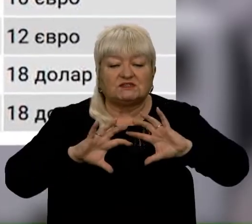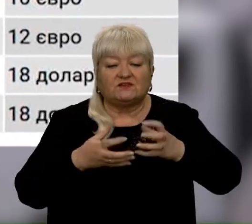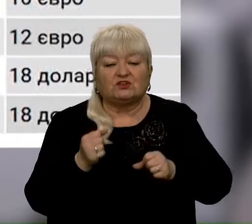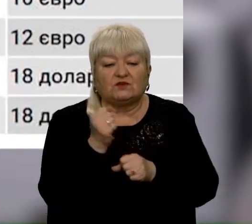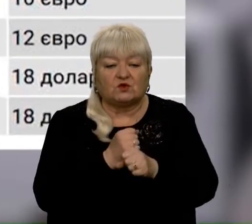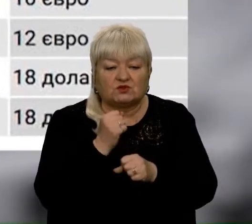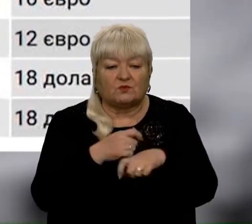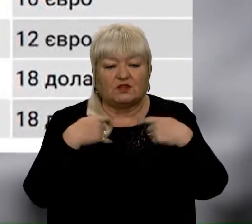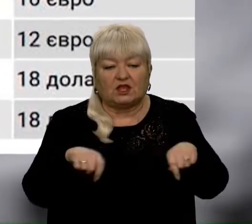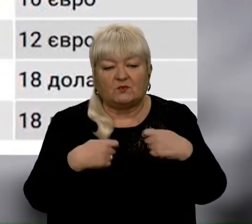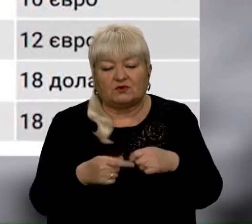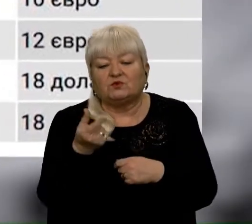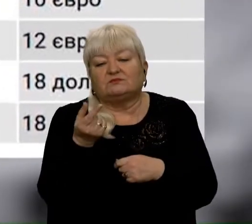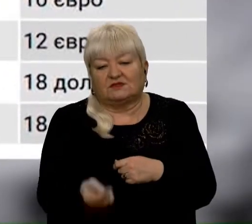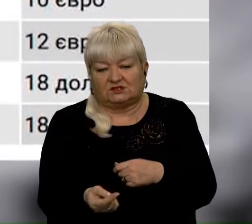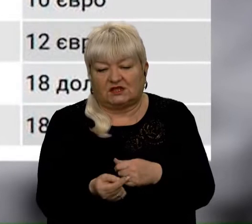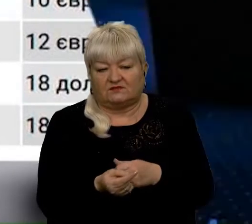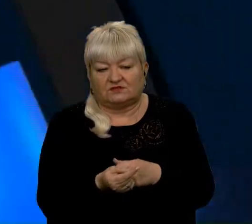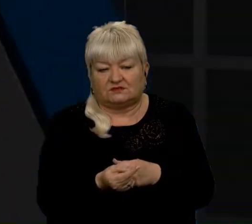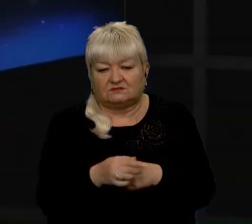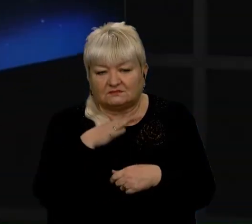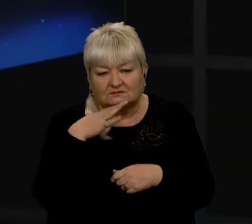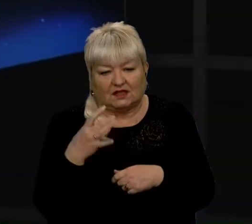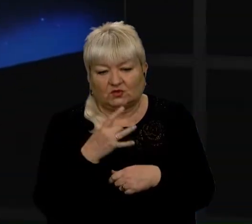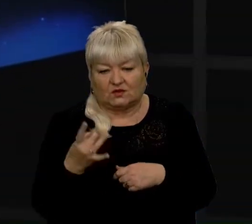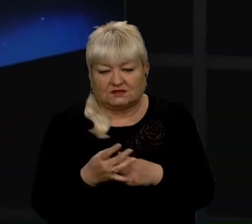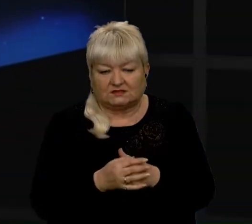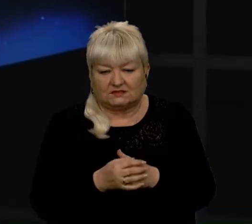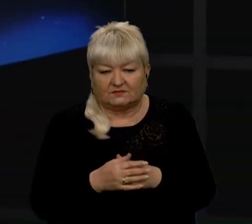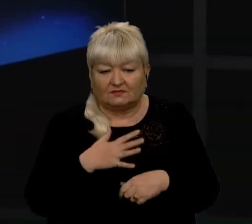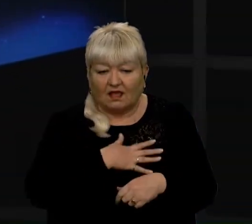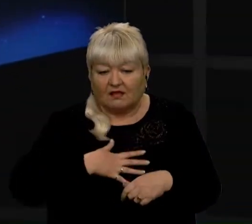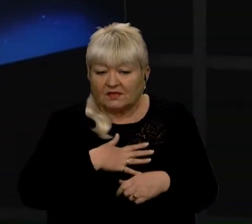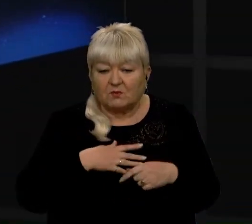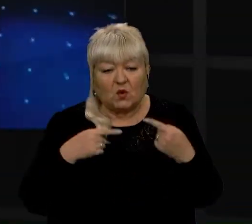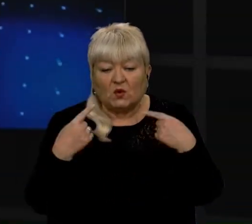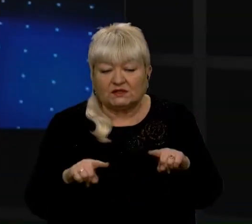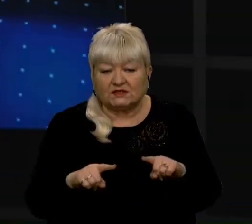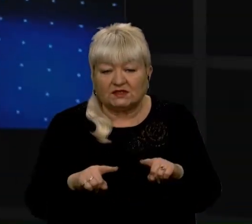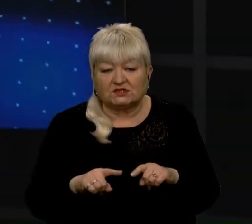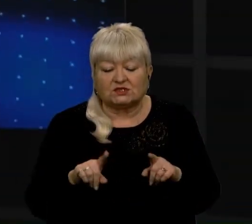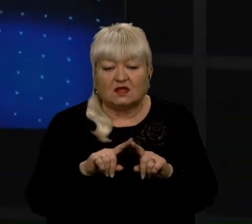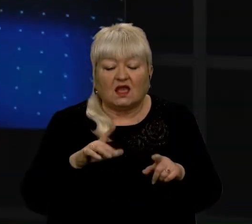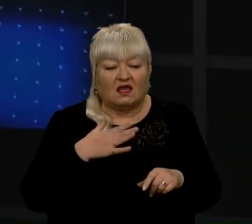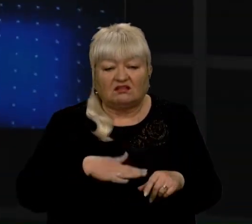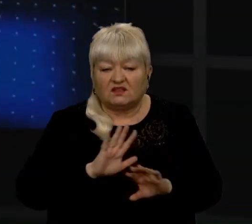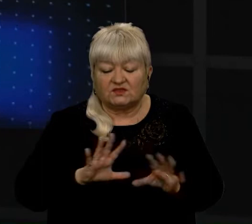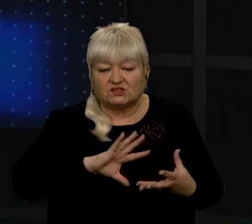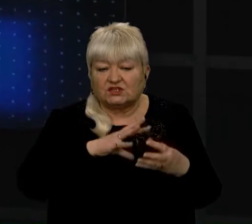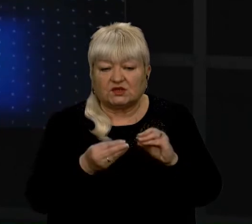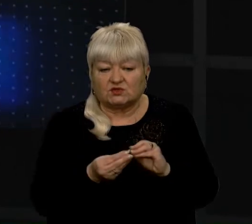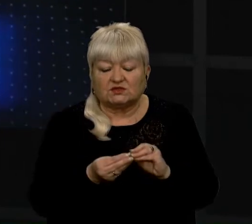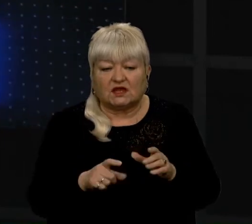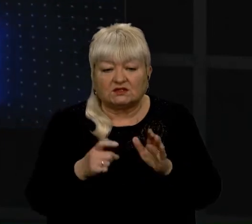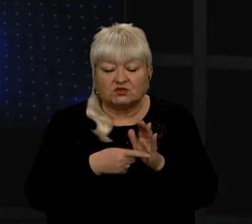вакцин продають їх дешевше. В рази. Непокоїть й інше. Невтішні результати дослідження, яке замовили у